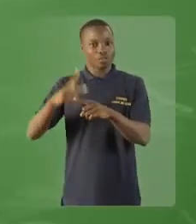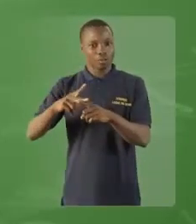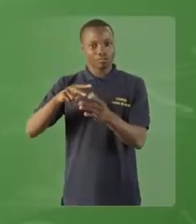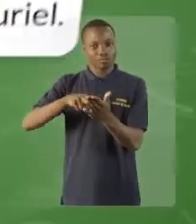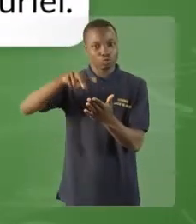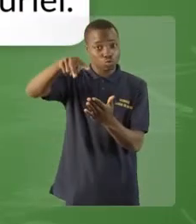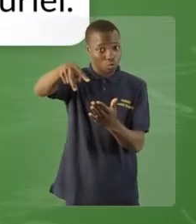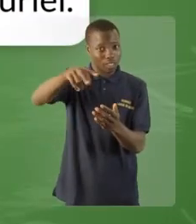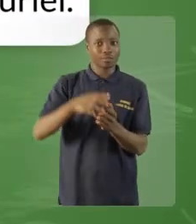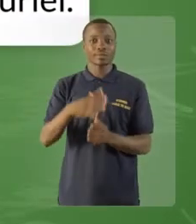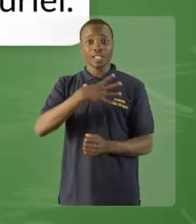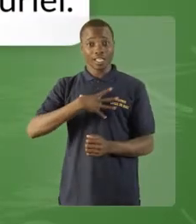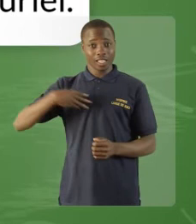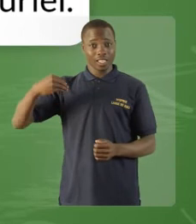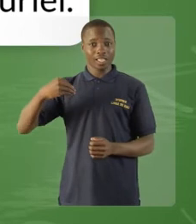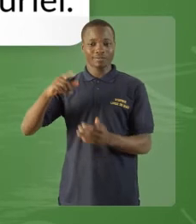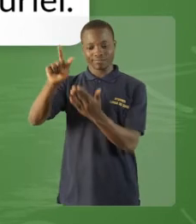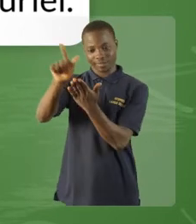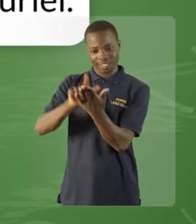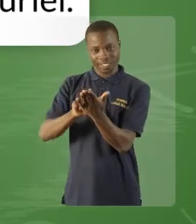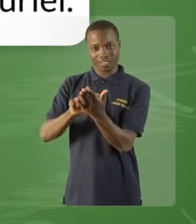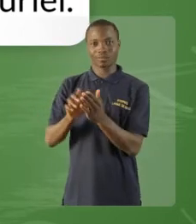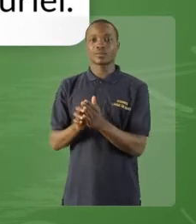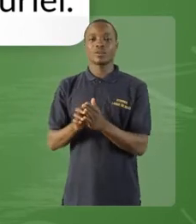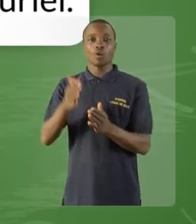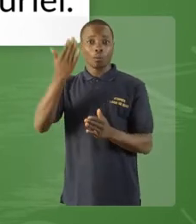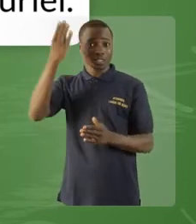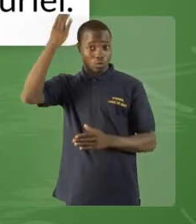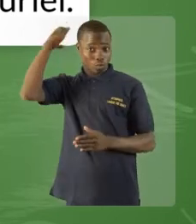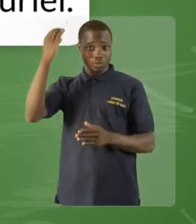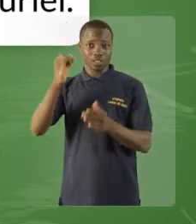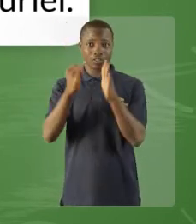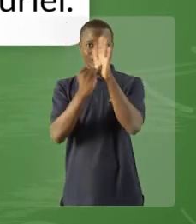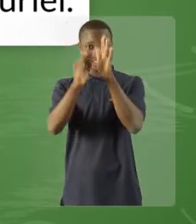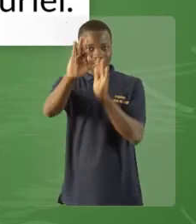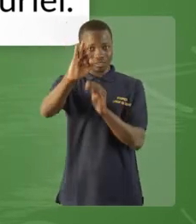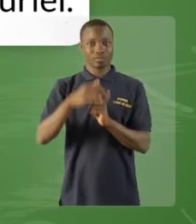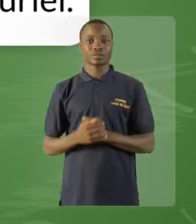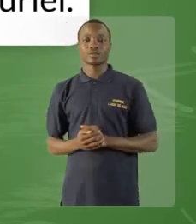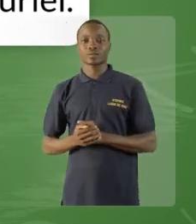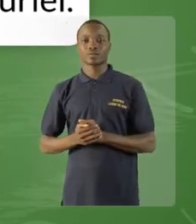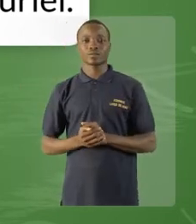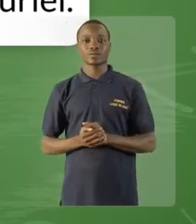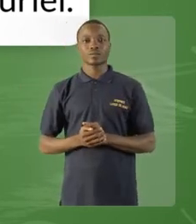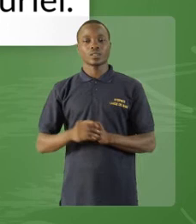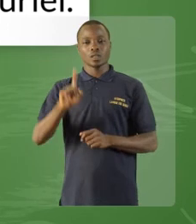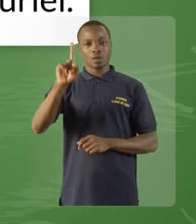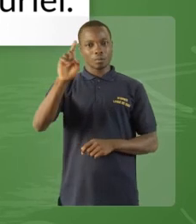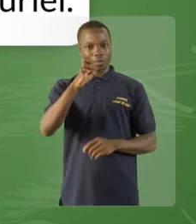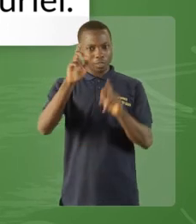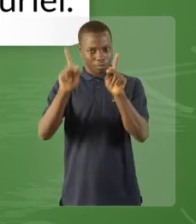'application. » « lis l'exercice. » conjugue les verbes « sauter »